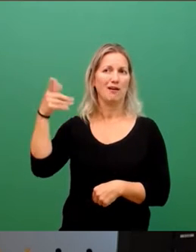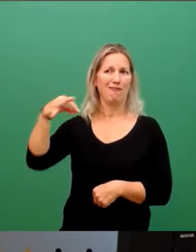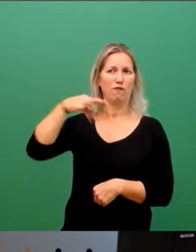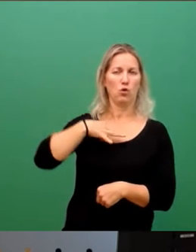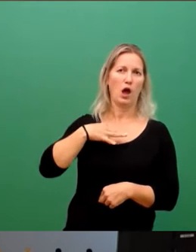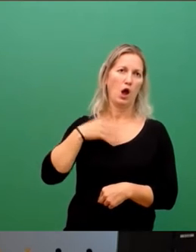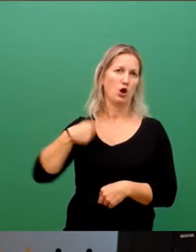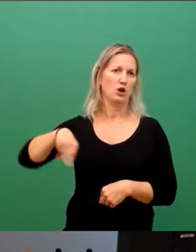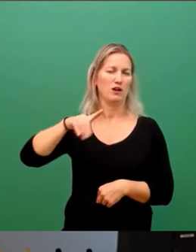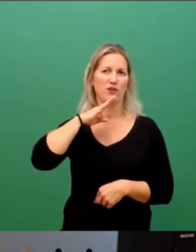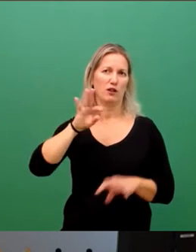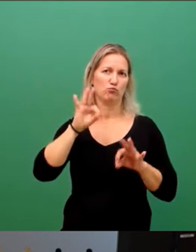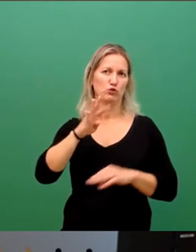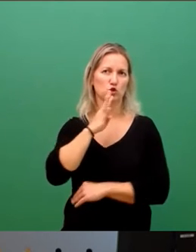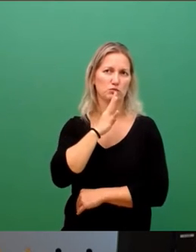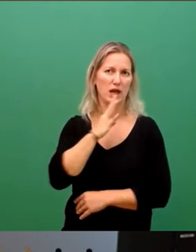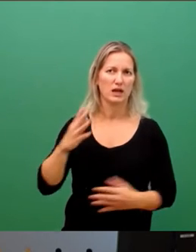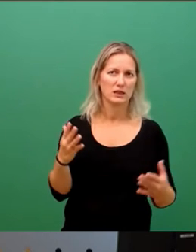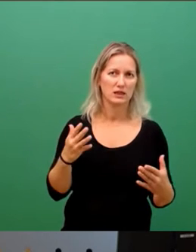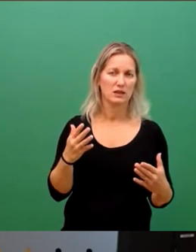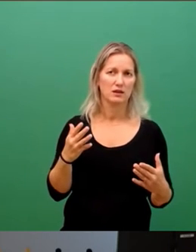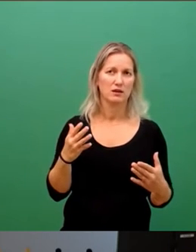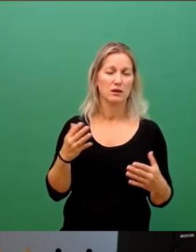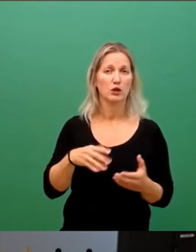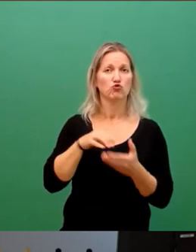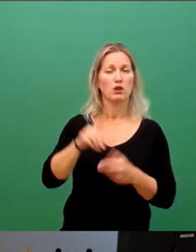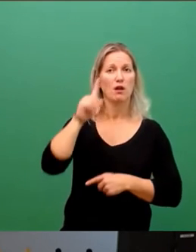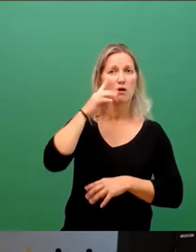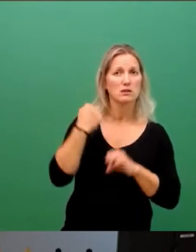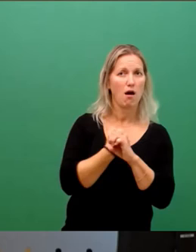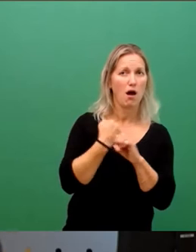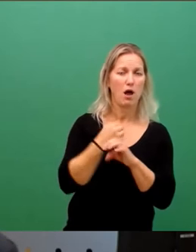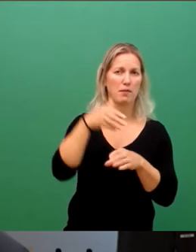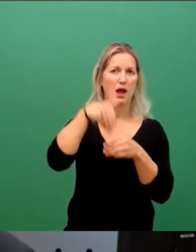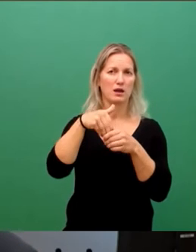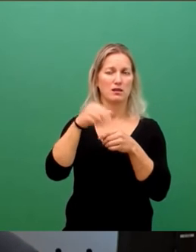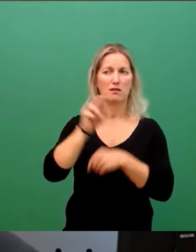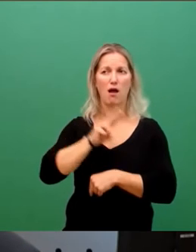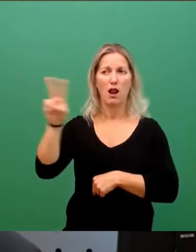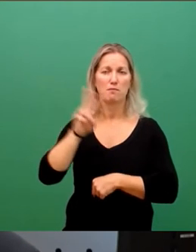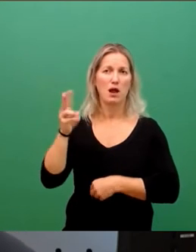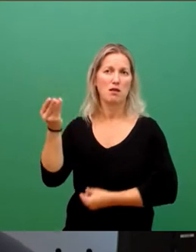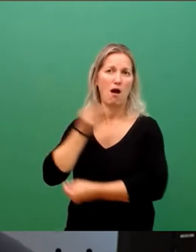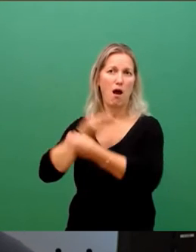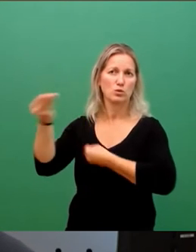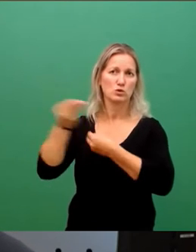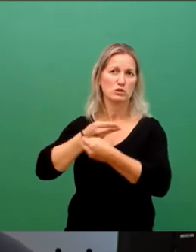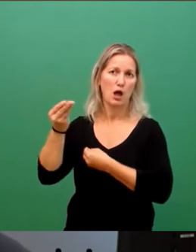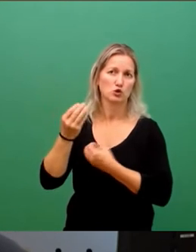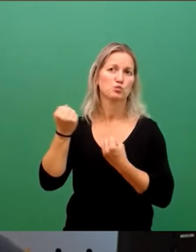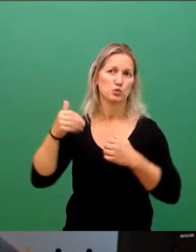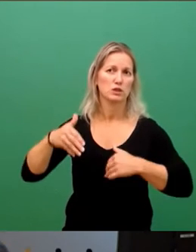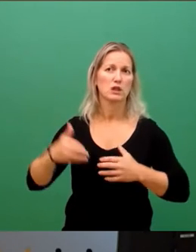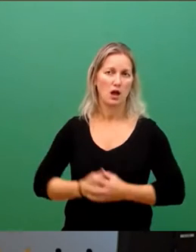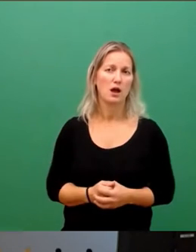die Stadtratsarbeit, die Austauscharbeit beider Städte unterstützen. Vielleicht nur für Sie so eine